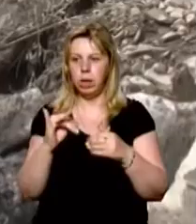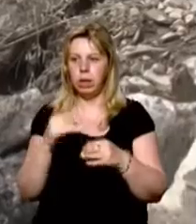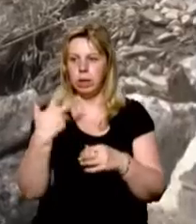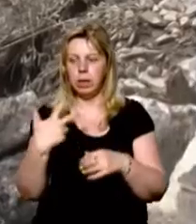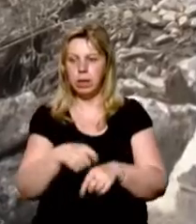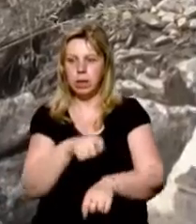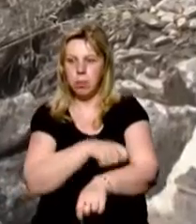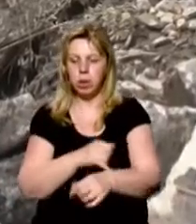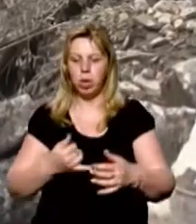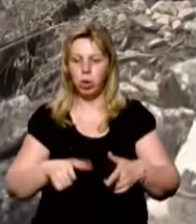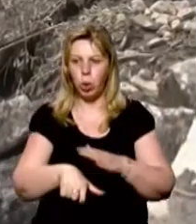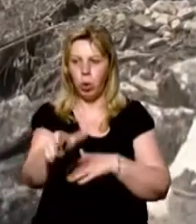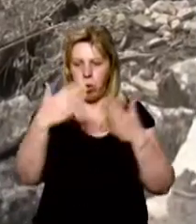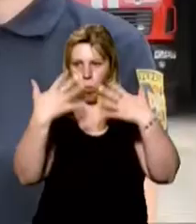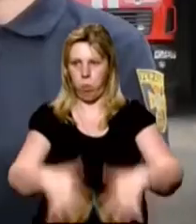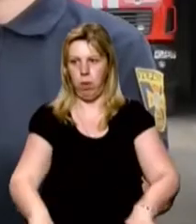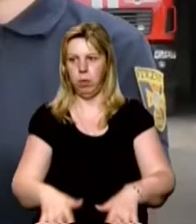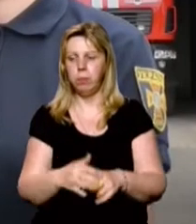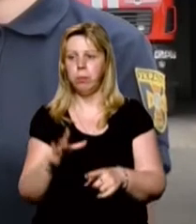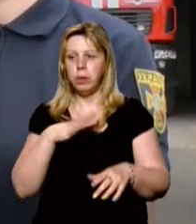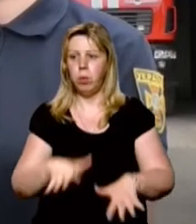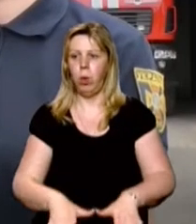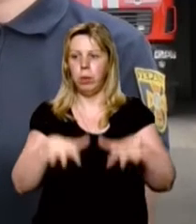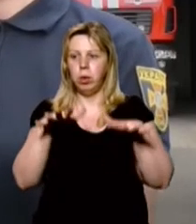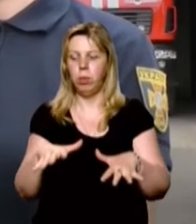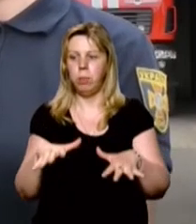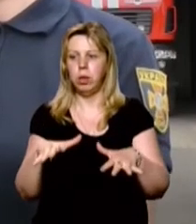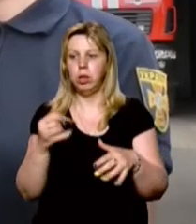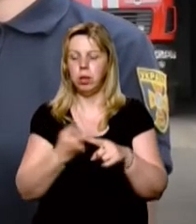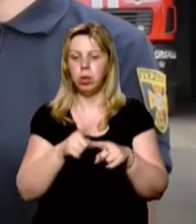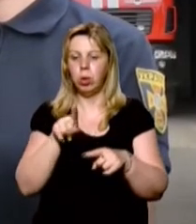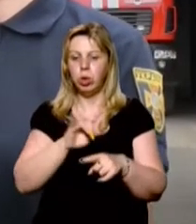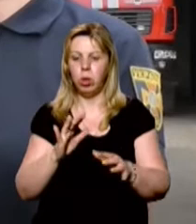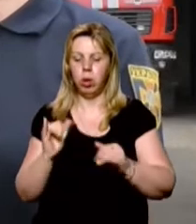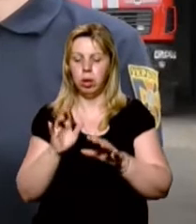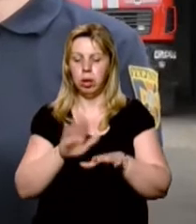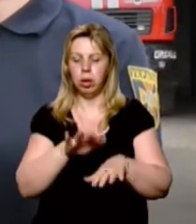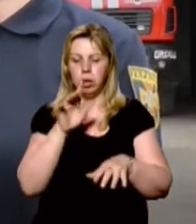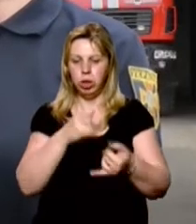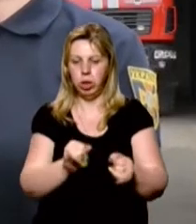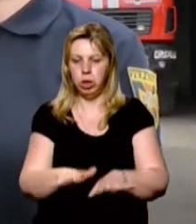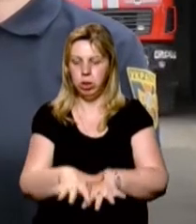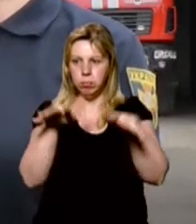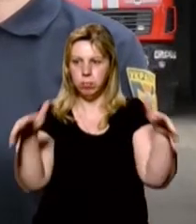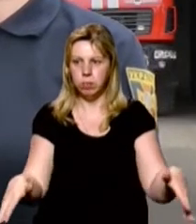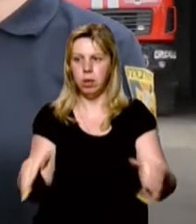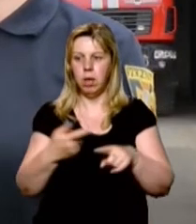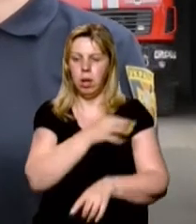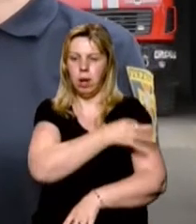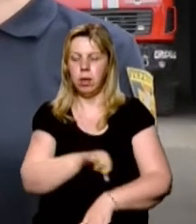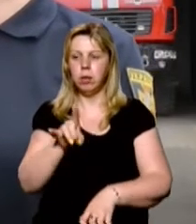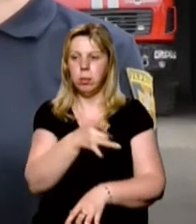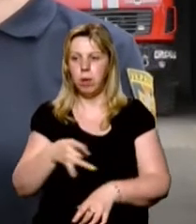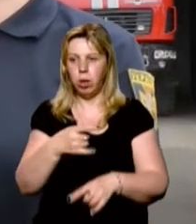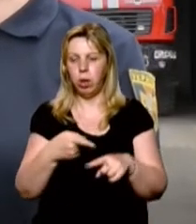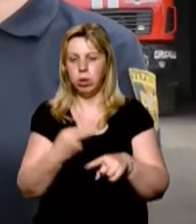і 30 метрів дороги обвалилось. Було підтоплено внаслідок того, що переливи річок були дорожні полотна в Рахівському